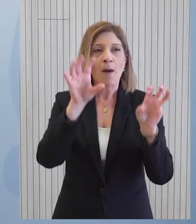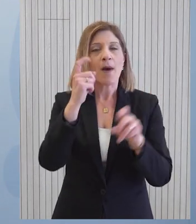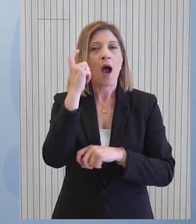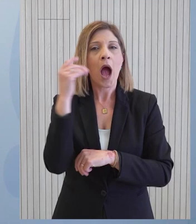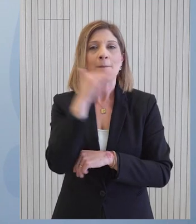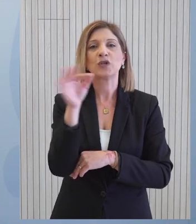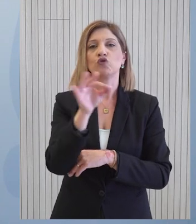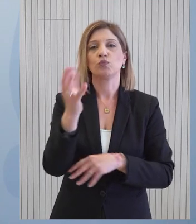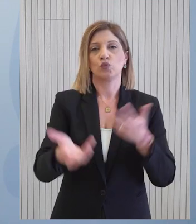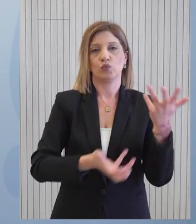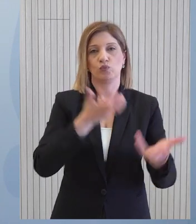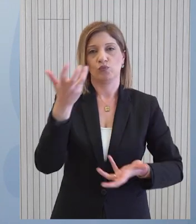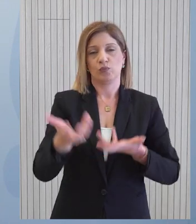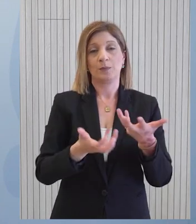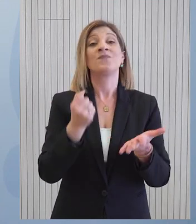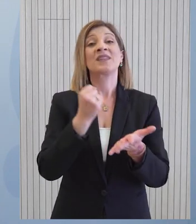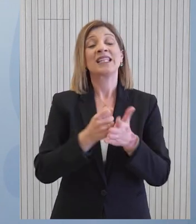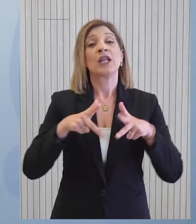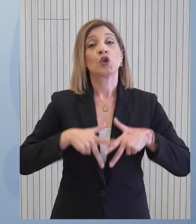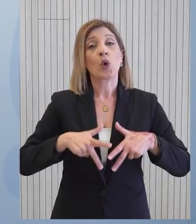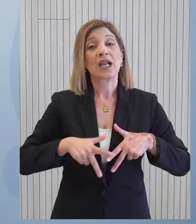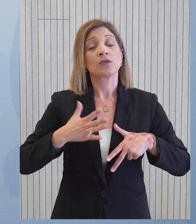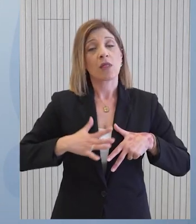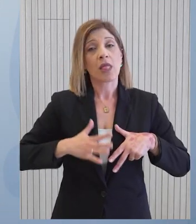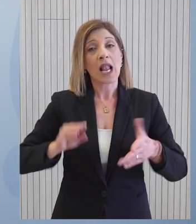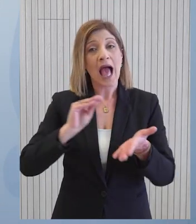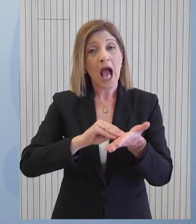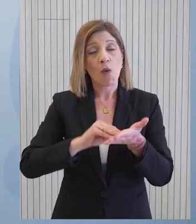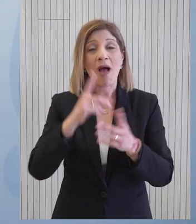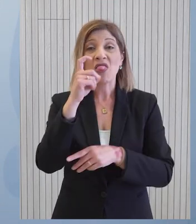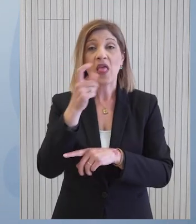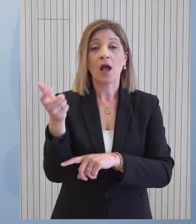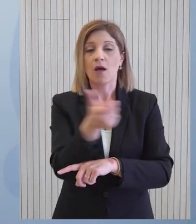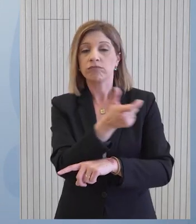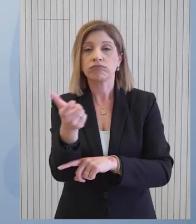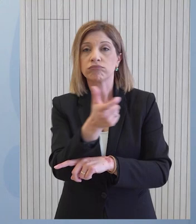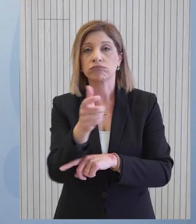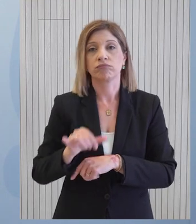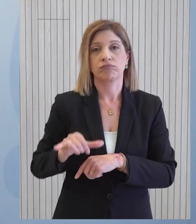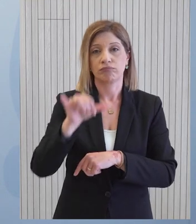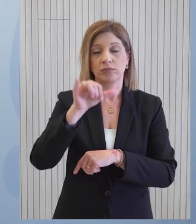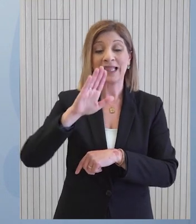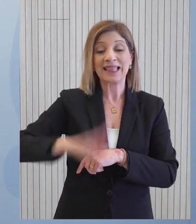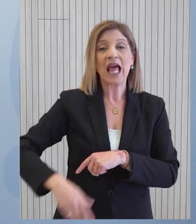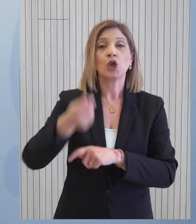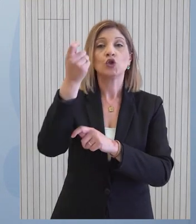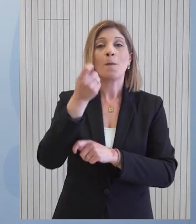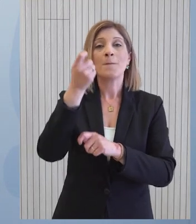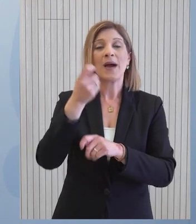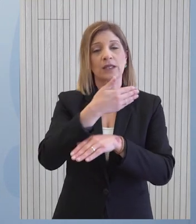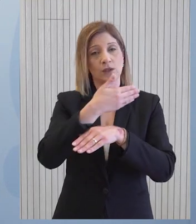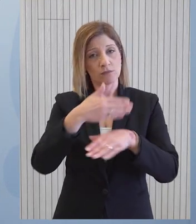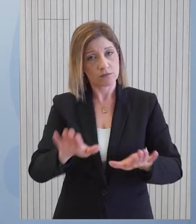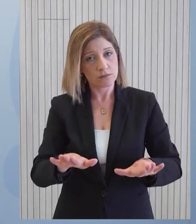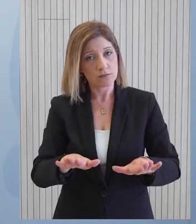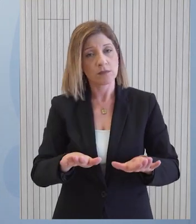Σταδιακή απόκτηση από το κράτος 10 πυροσβεστικών θητικών μέσων. Τέλος Μαρτίου θα ολοκληρωθούν και θα